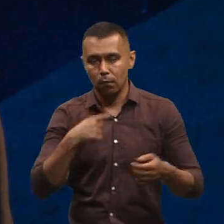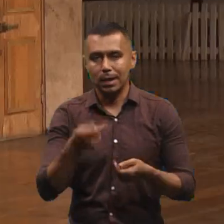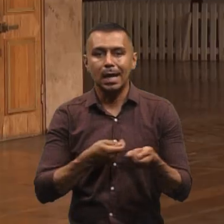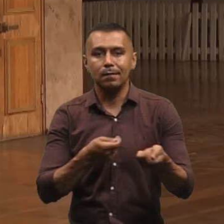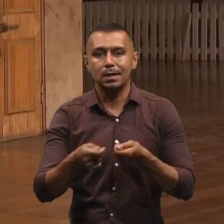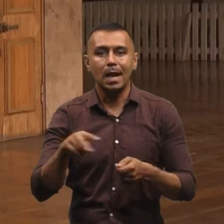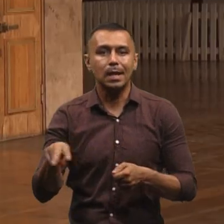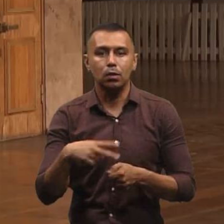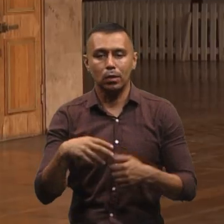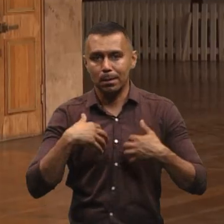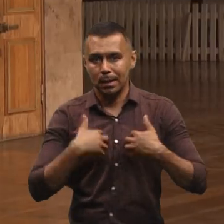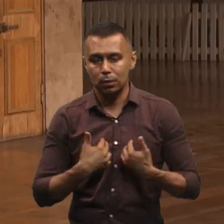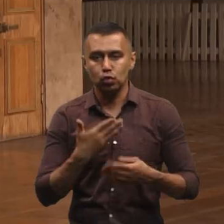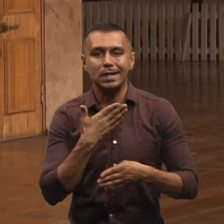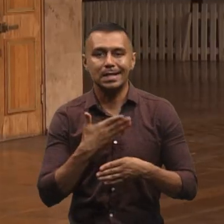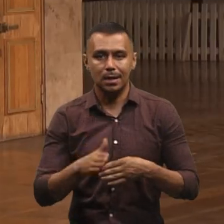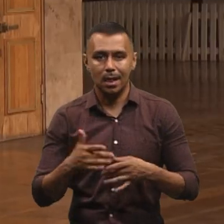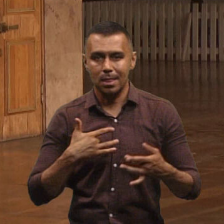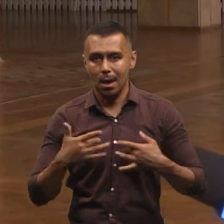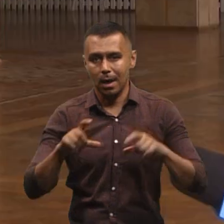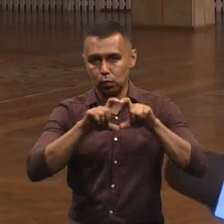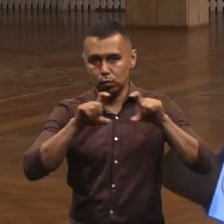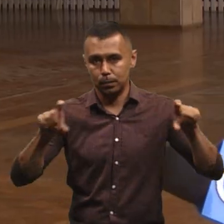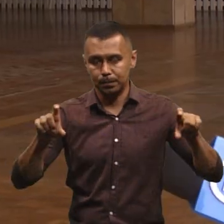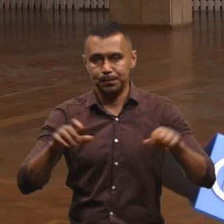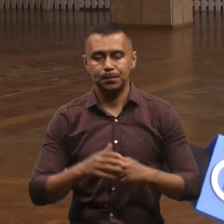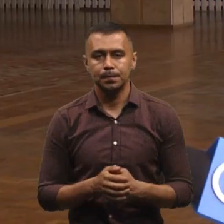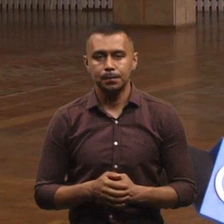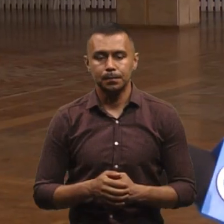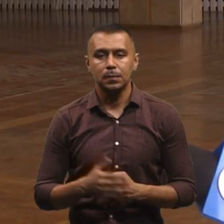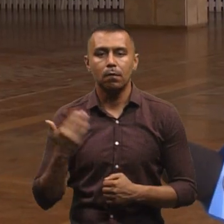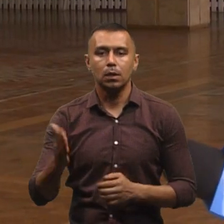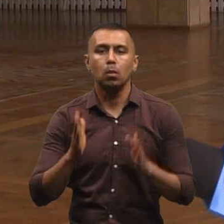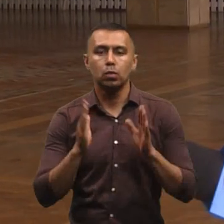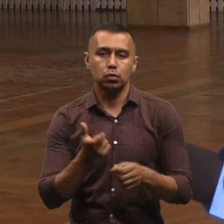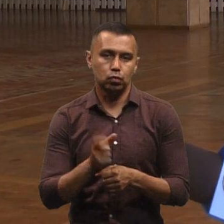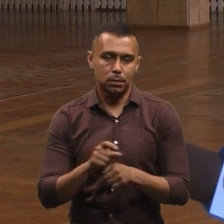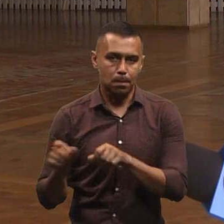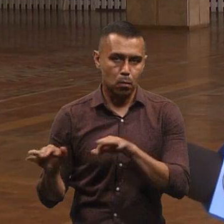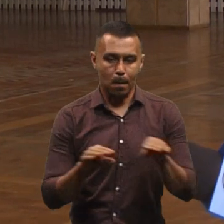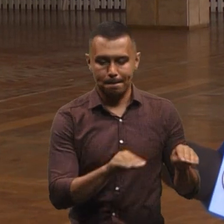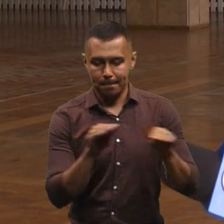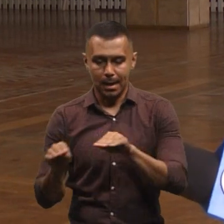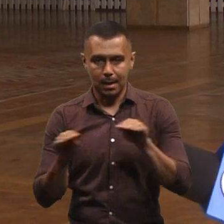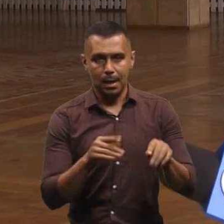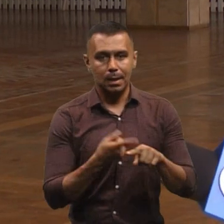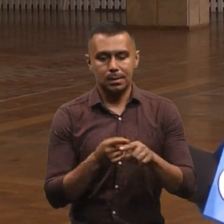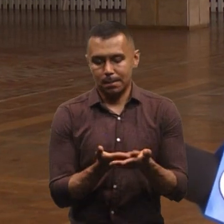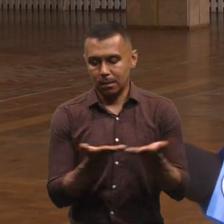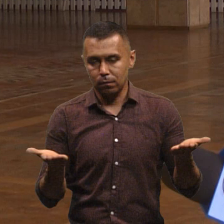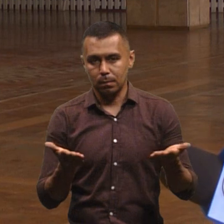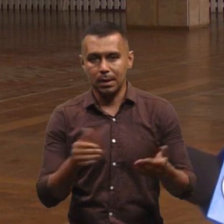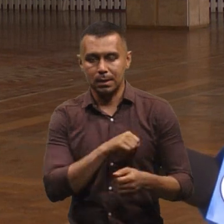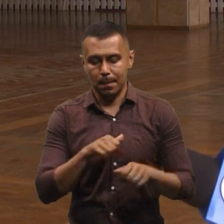керівниця літературно-драматичної частини театру Марина Бортник-Голевата. Вона буде досить мобільна і цієї платформи, і